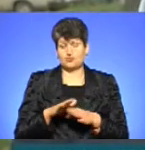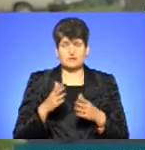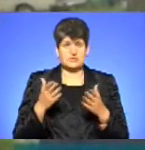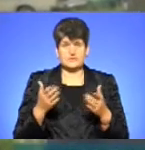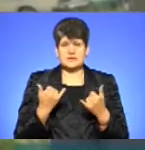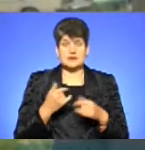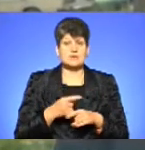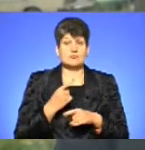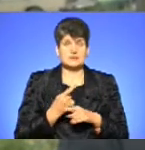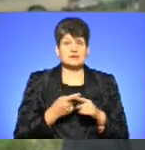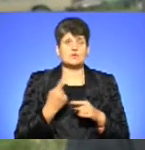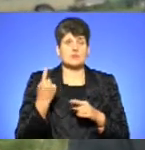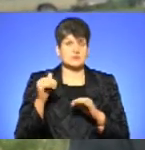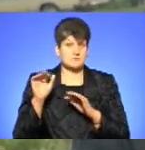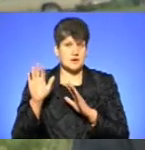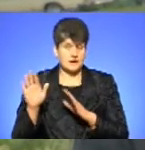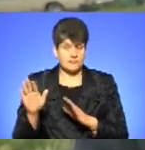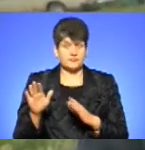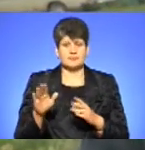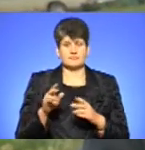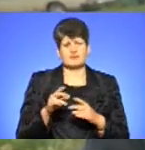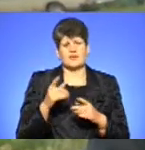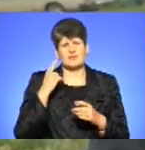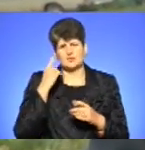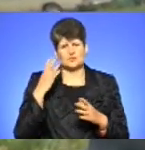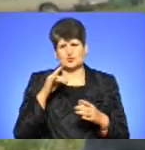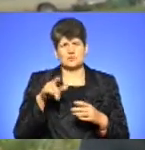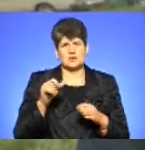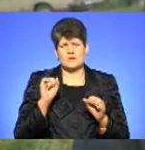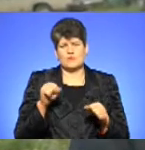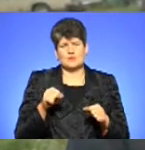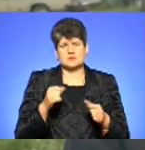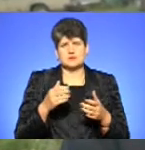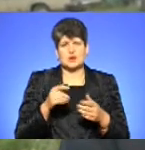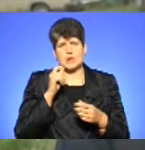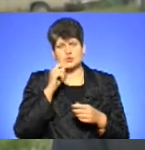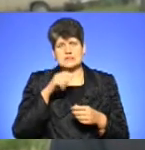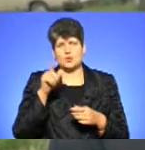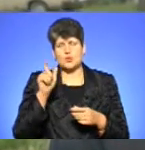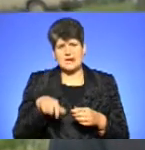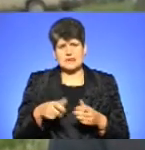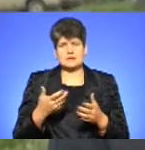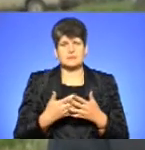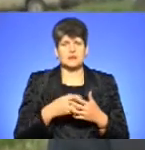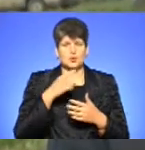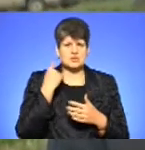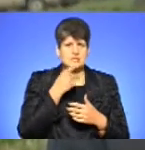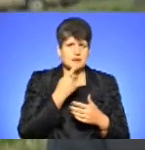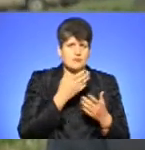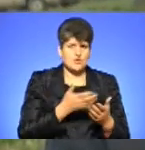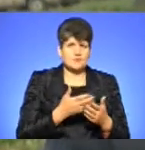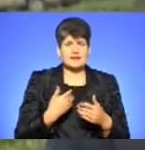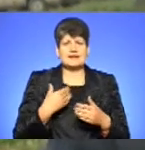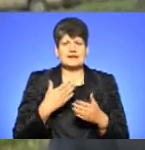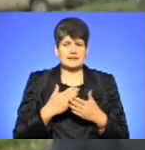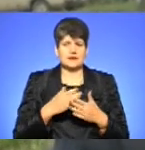заборонити це одна справа. Навряд чи людині можна буде, тим більше, якщо це українець, і і російська мова все-таки є його